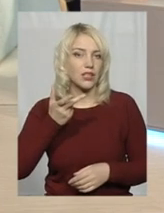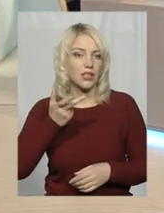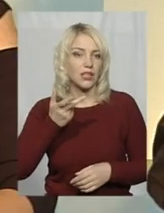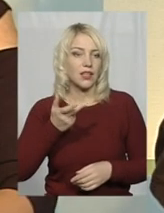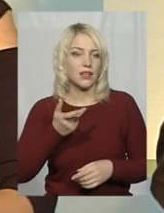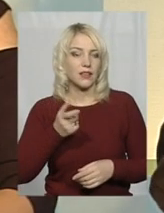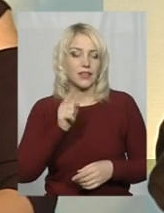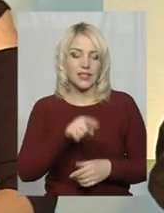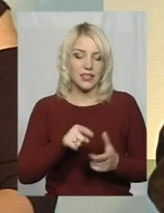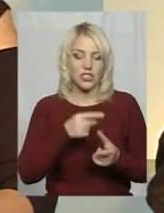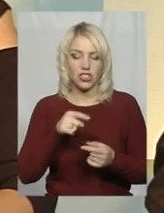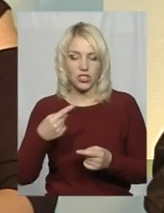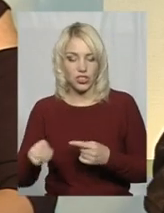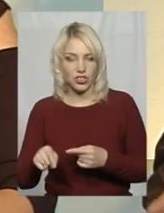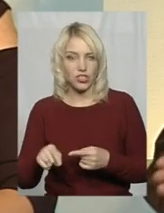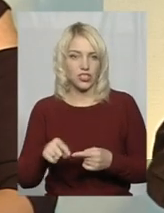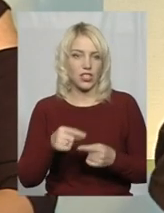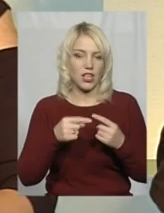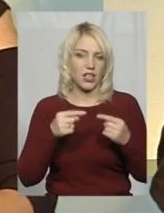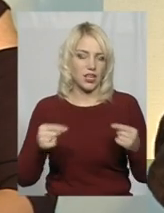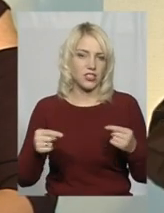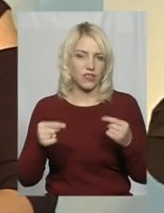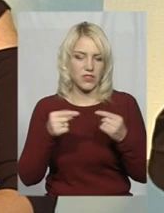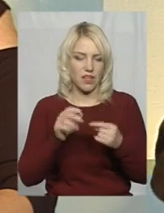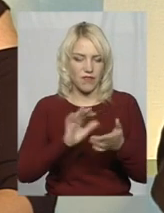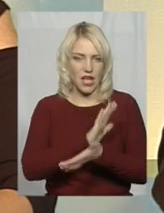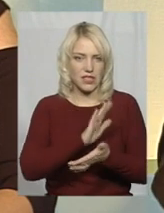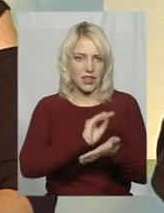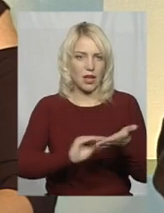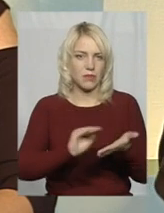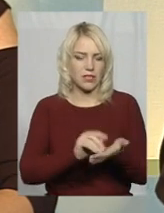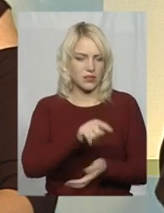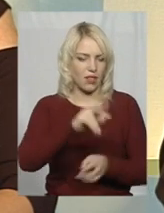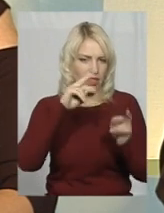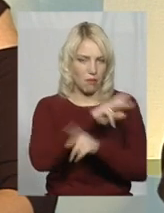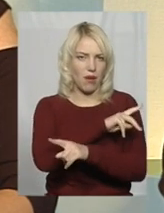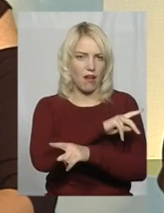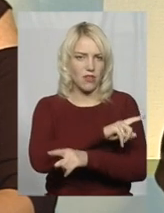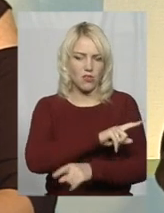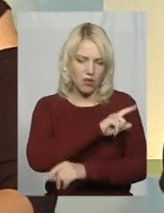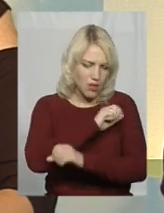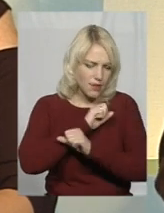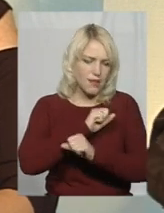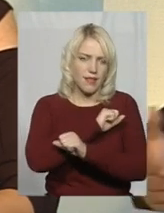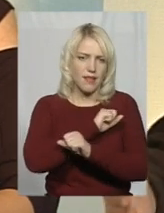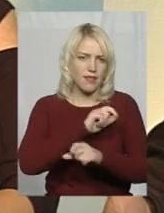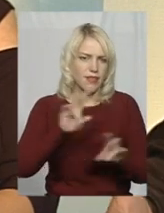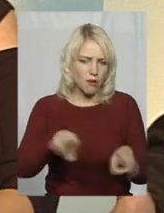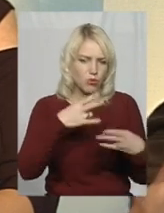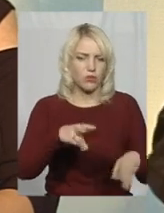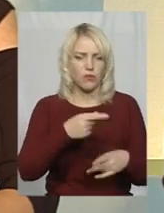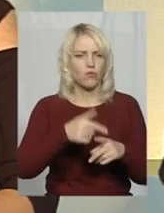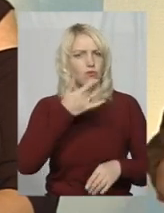Коли ті чи інші речі визначалися, і в газетах писалося, це неправильне, це непотрібне, це не радянське, це